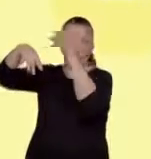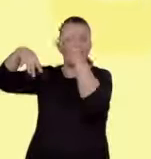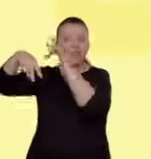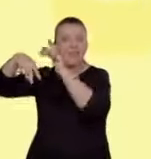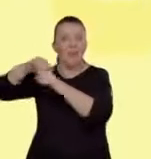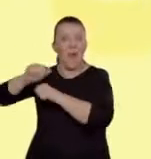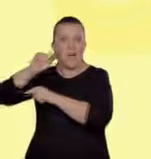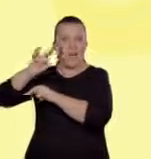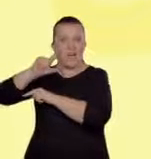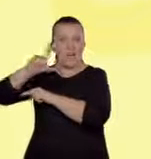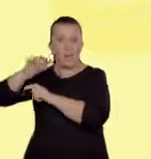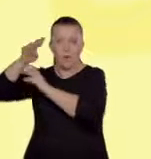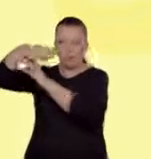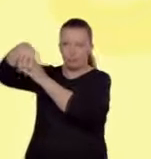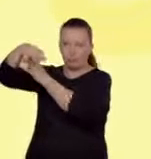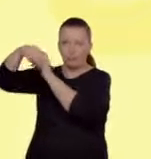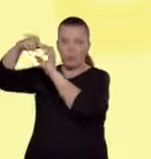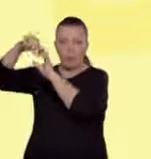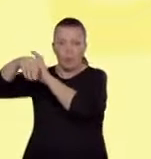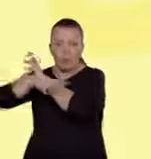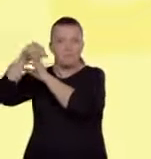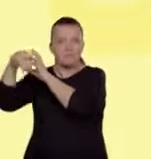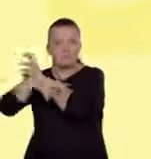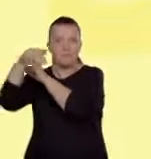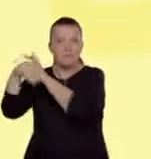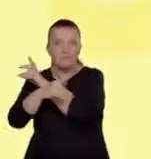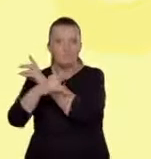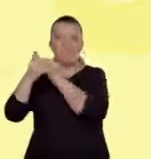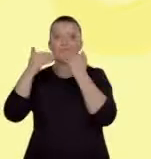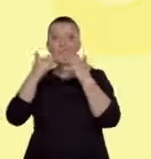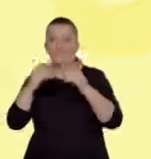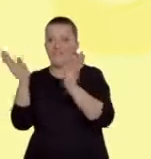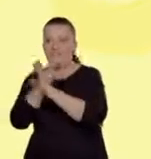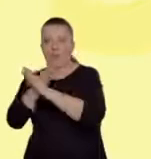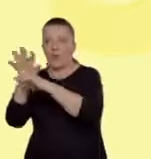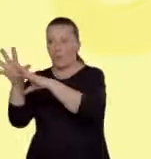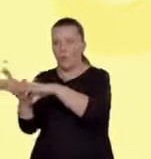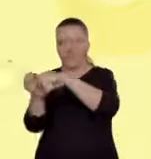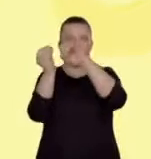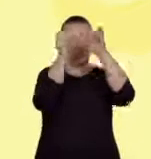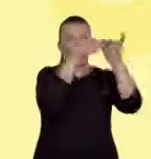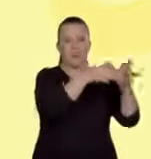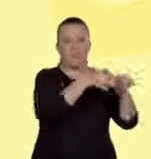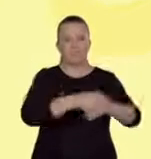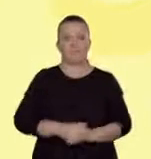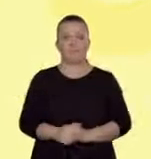budowie uwalniają na wietrze pyłek produkowany w dużych ilościach przez powiększone pylniki. Rola okwiatu ogranicza się